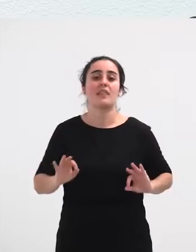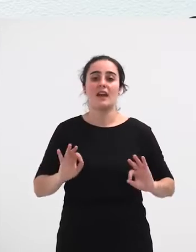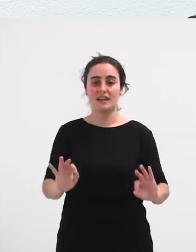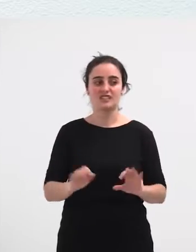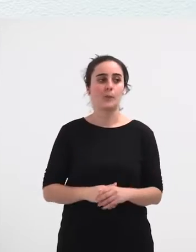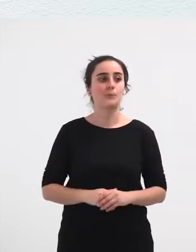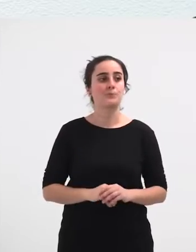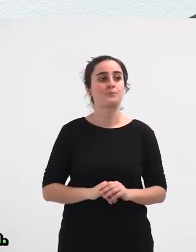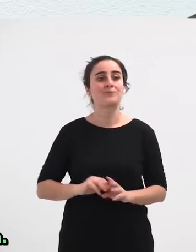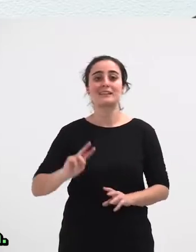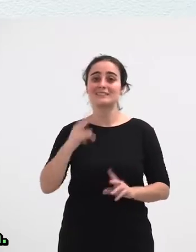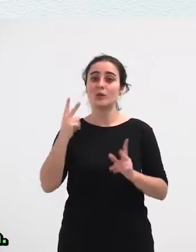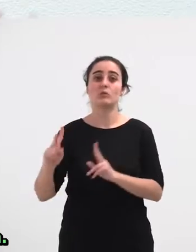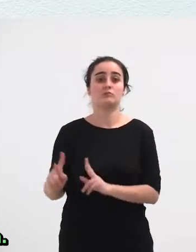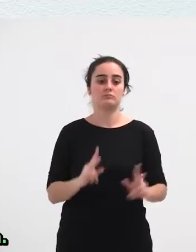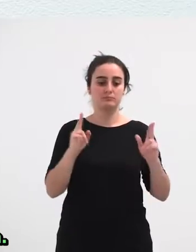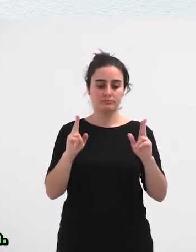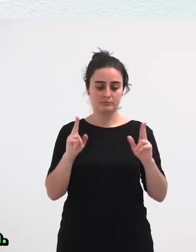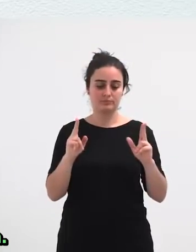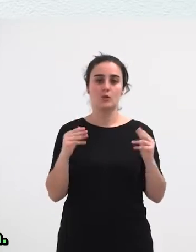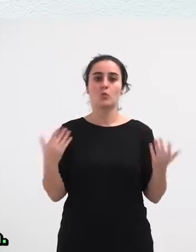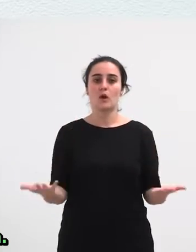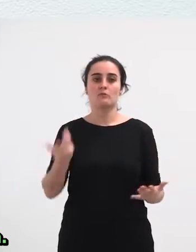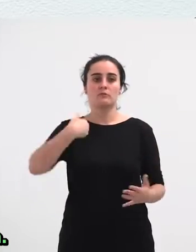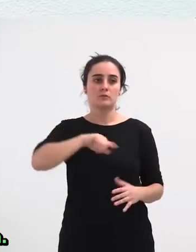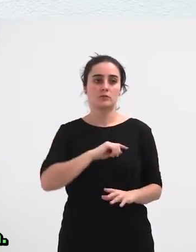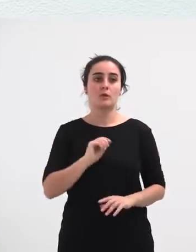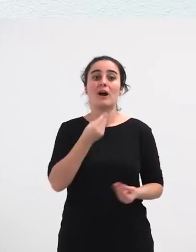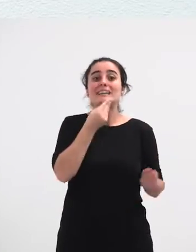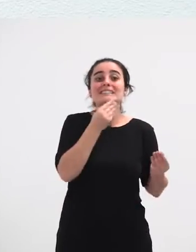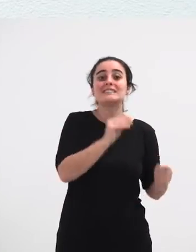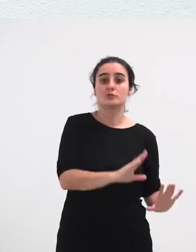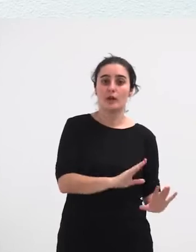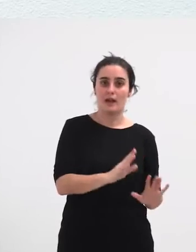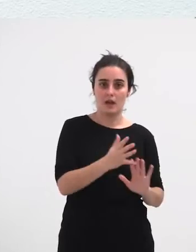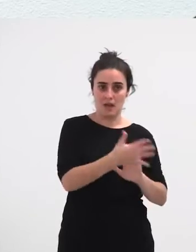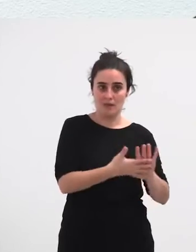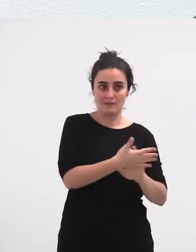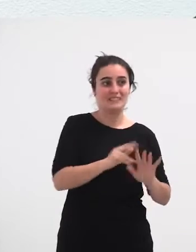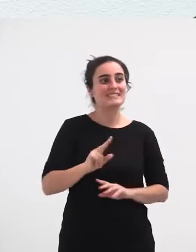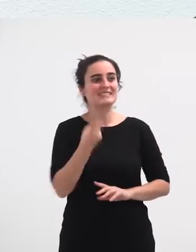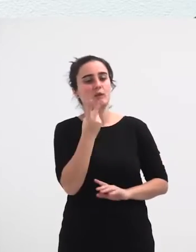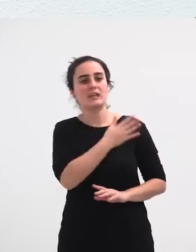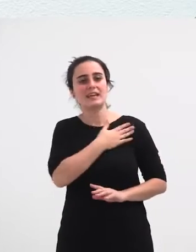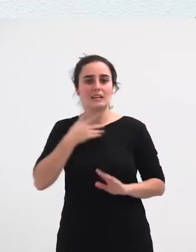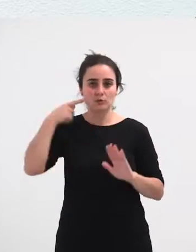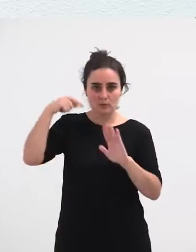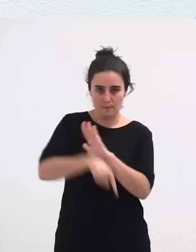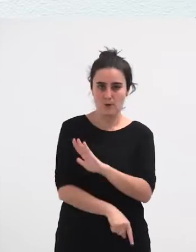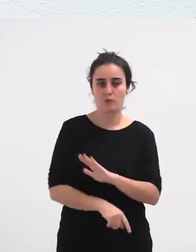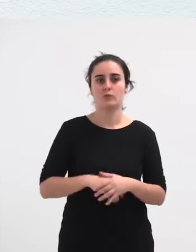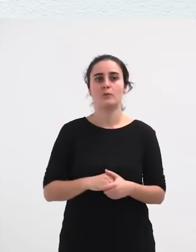Bigarren Atalean Egin degurida Piskale Lengu Atalean Kontatzen Dugu Una Historia Bigarren Atalean Zustraietara Egin Aizan Dugu